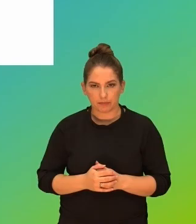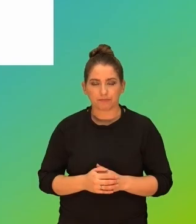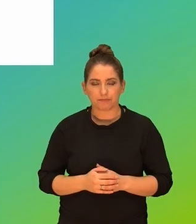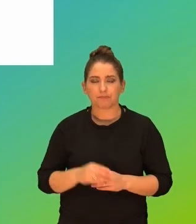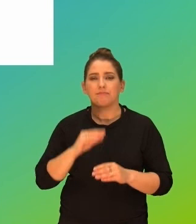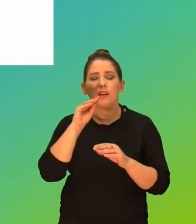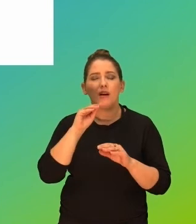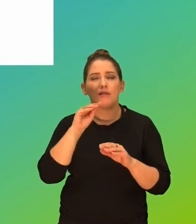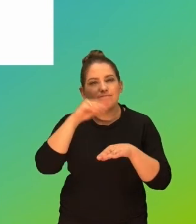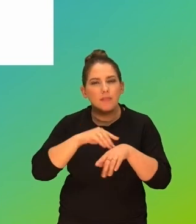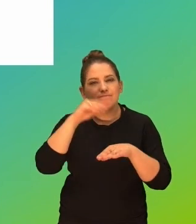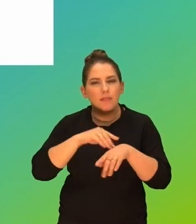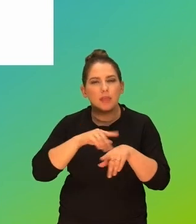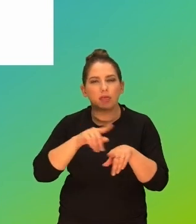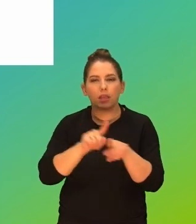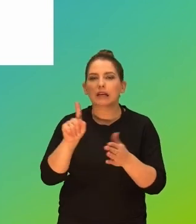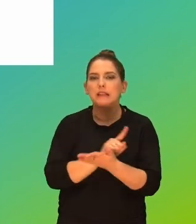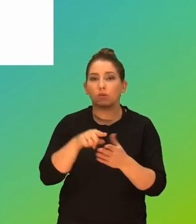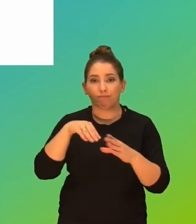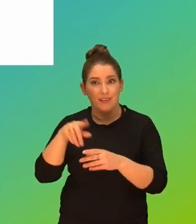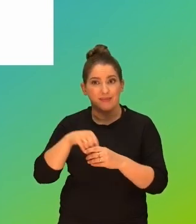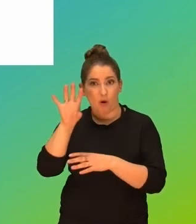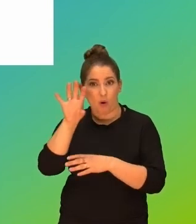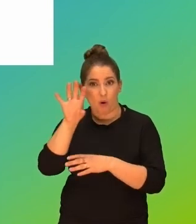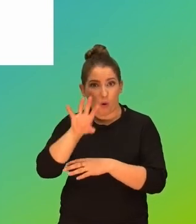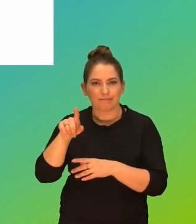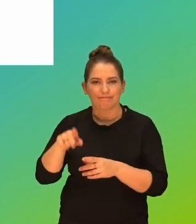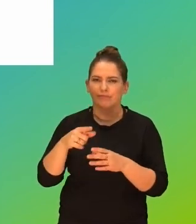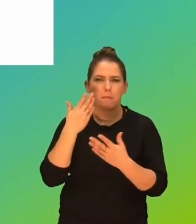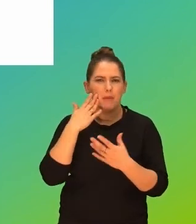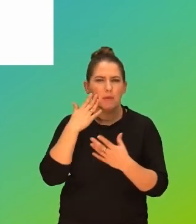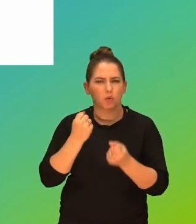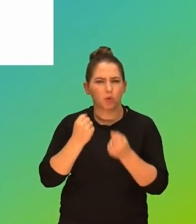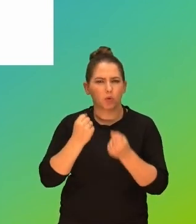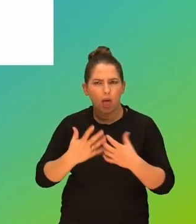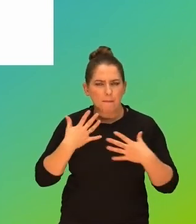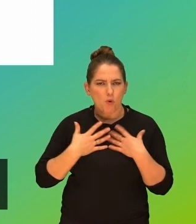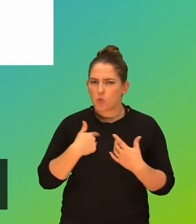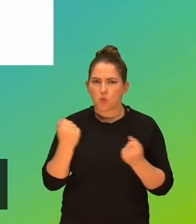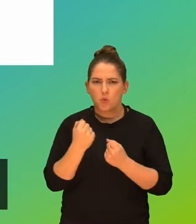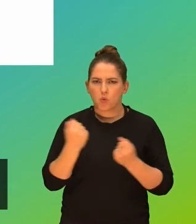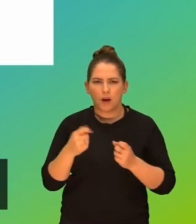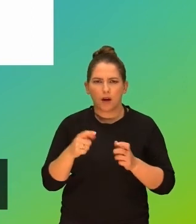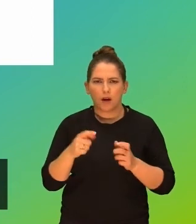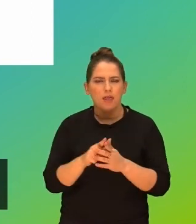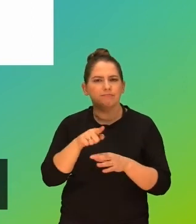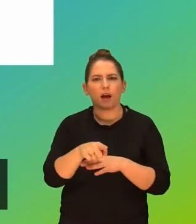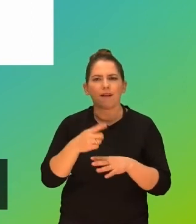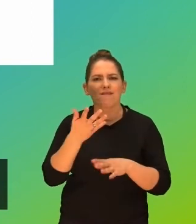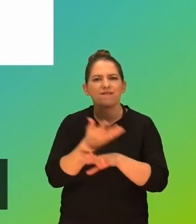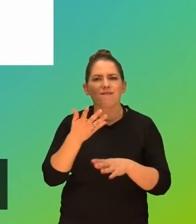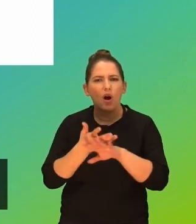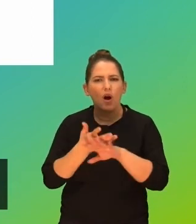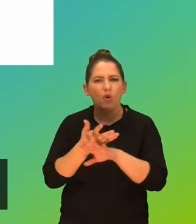Mówmy o ryzykach, jakie wiążą się z oglądaniem tego rodzaju treści, że to jest narażenie na bardzo trudne emocje, że to jest budowanie